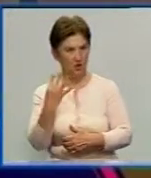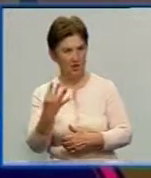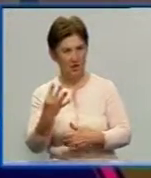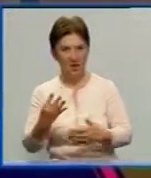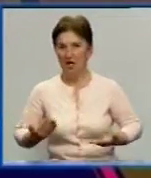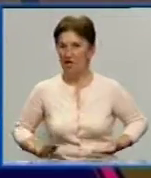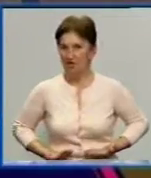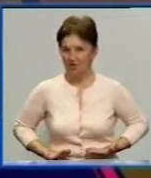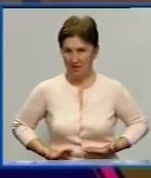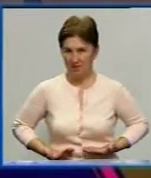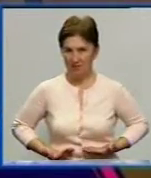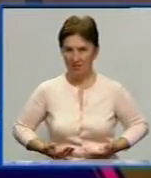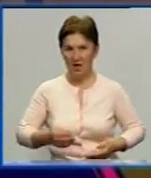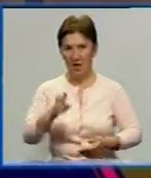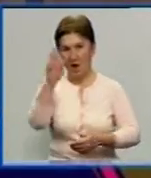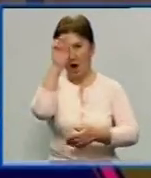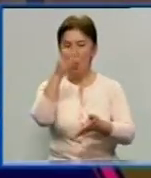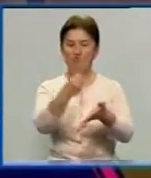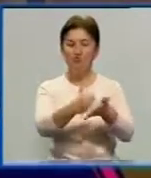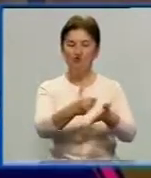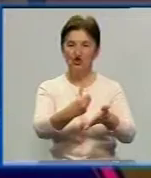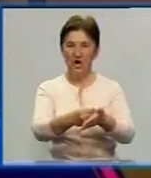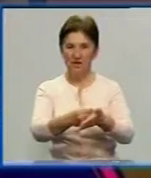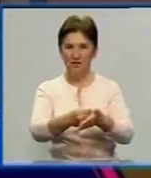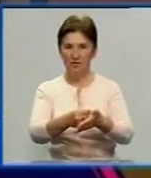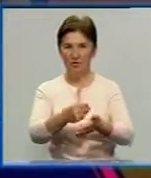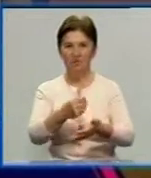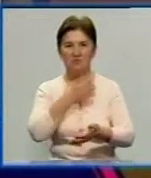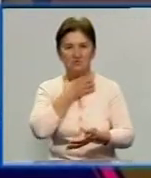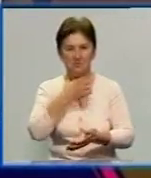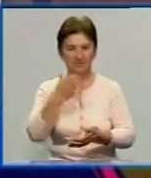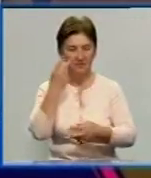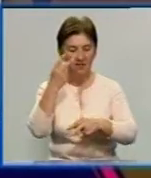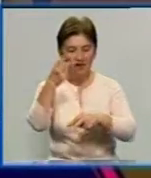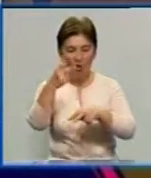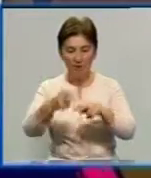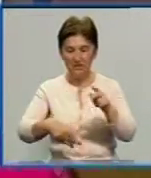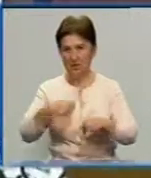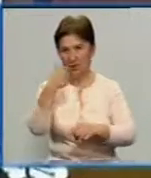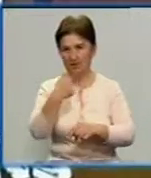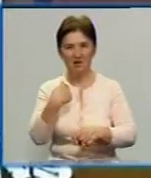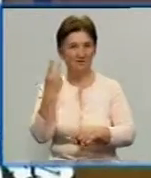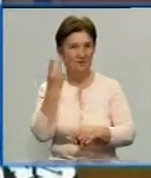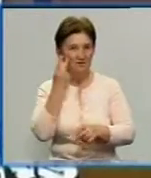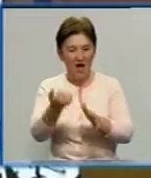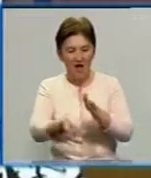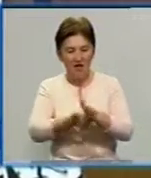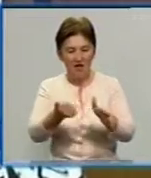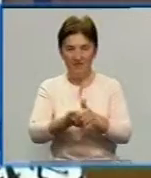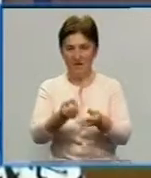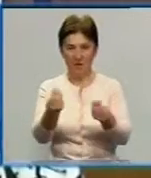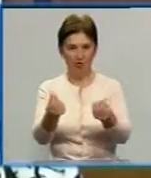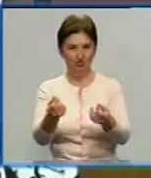умовах бюджетного голоду. Щороку, під кінець року, 2-3 місяця, нам не вистачає коштів на